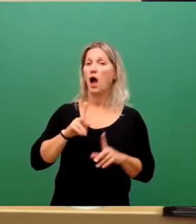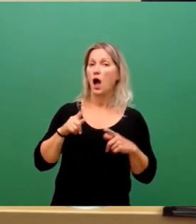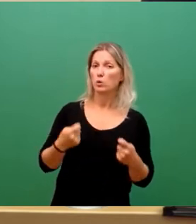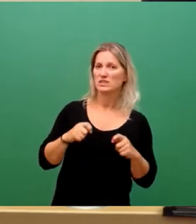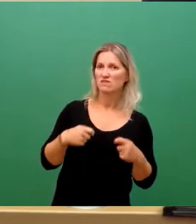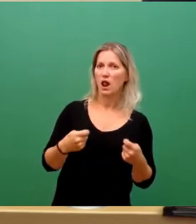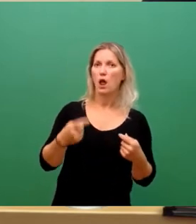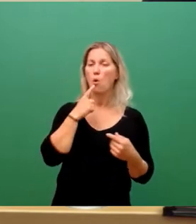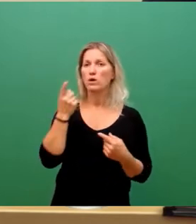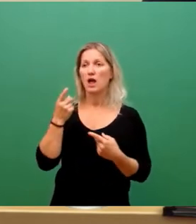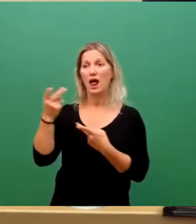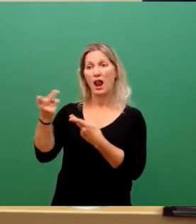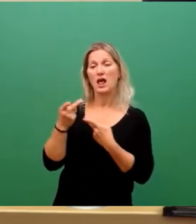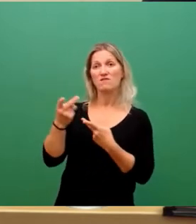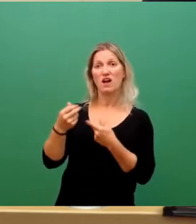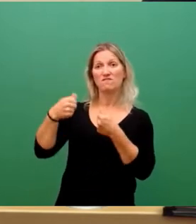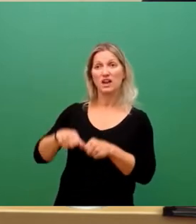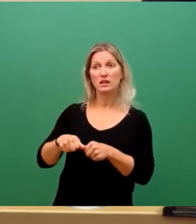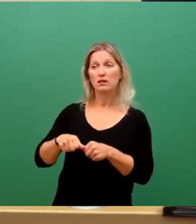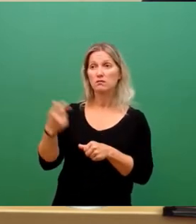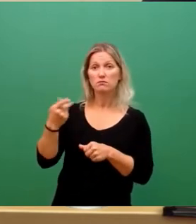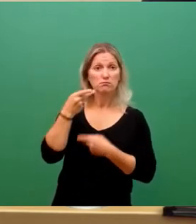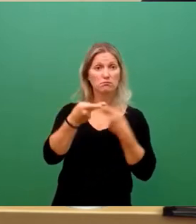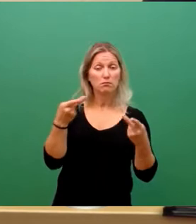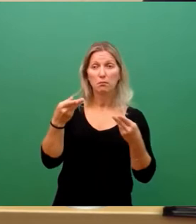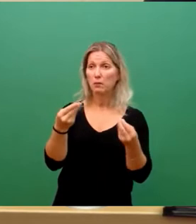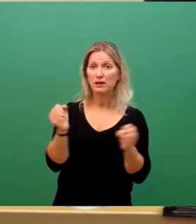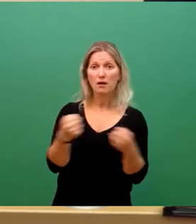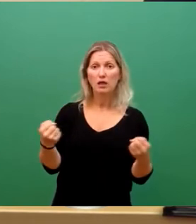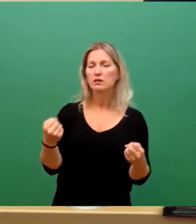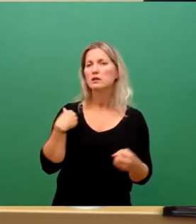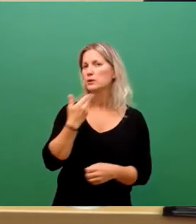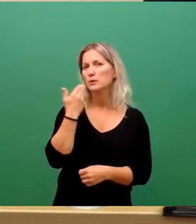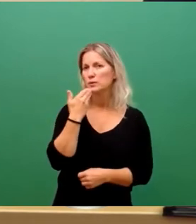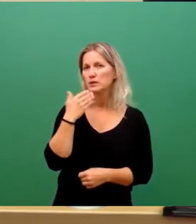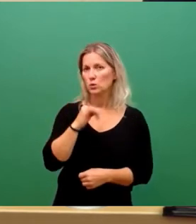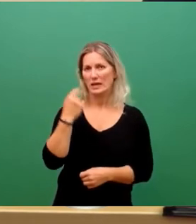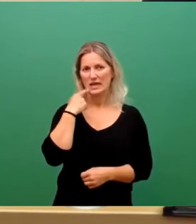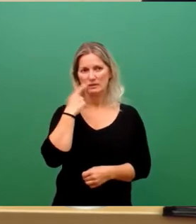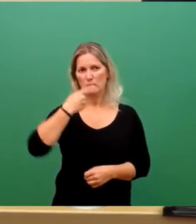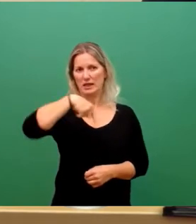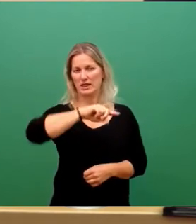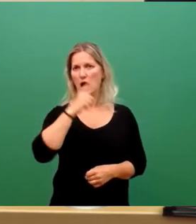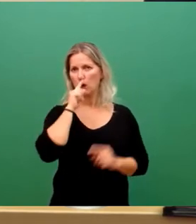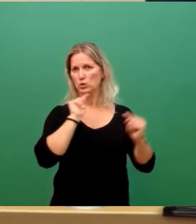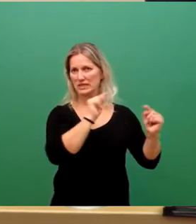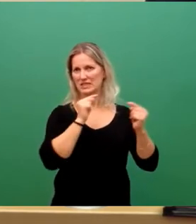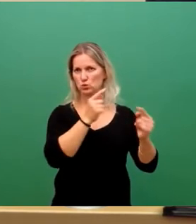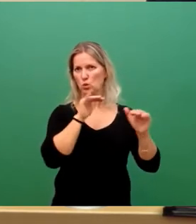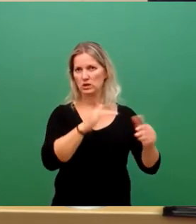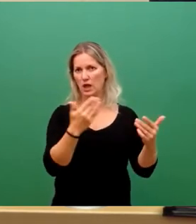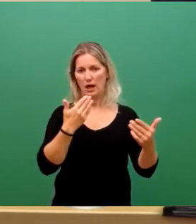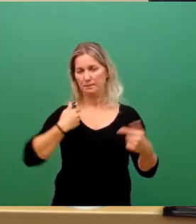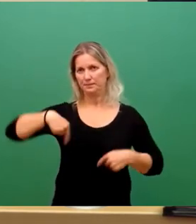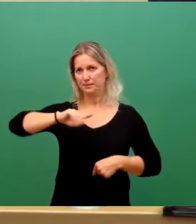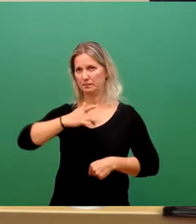Lieferverpflichtungen von Vorlieferanten nicht erfüllt worden sind. Das ist ja die Diskussion, die Sie im Moment auch sehen, dass große